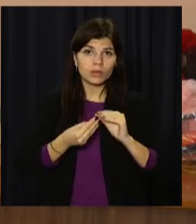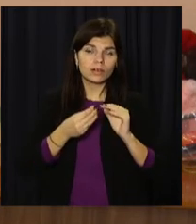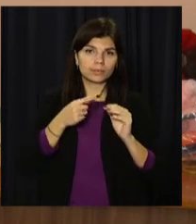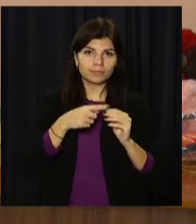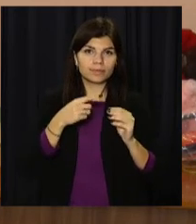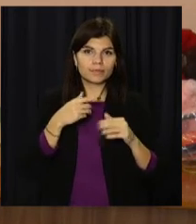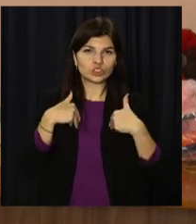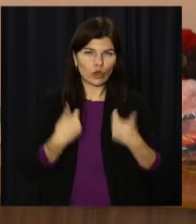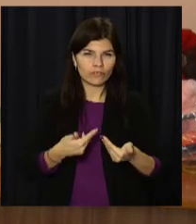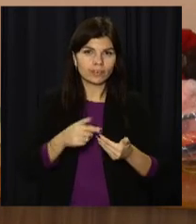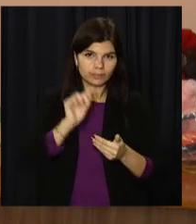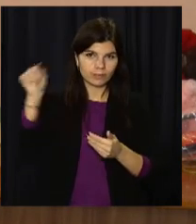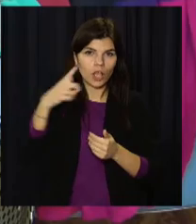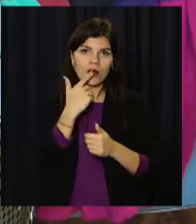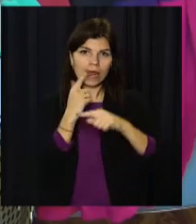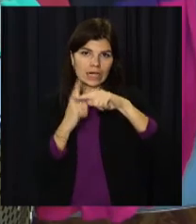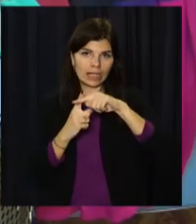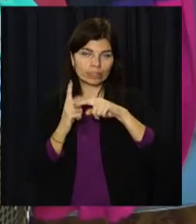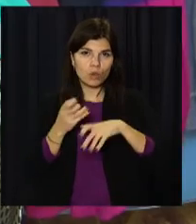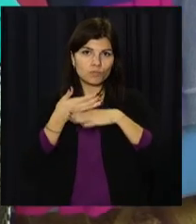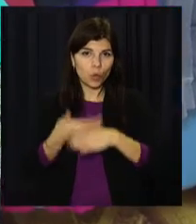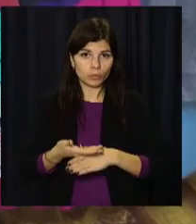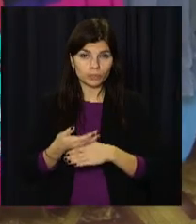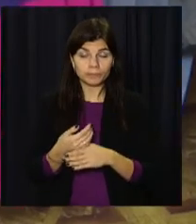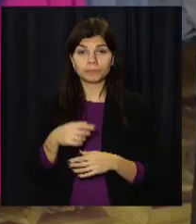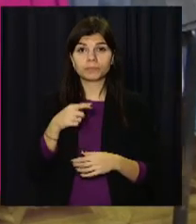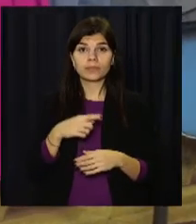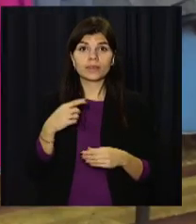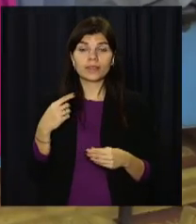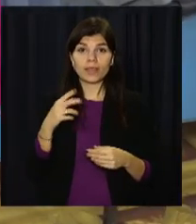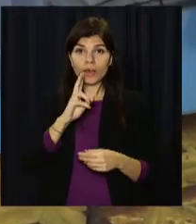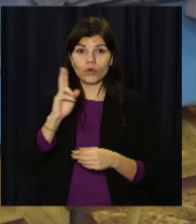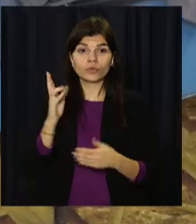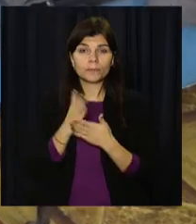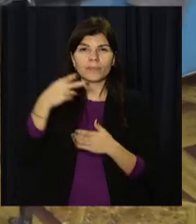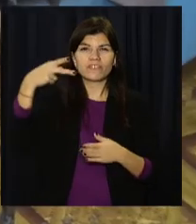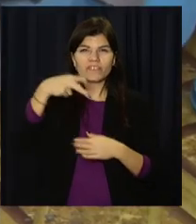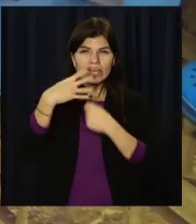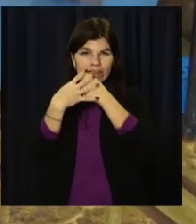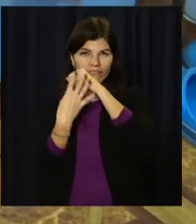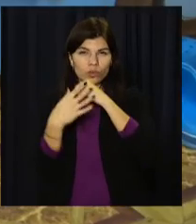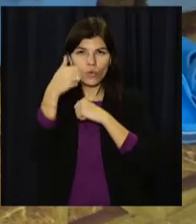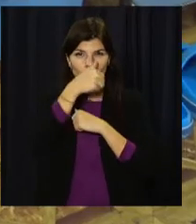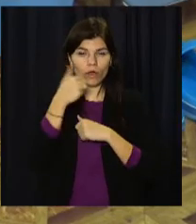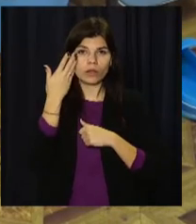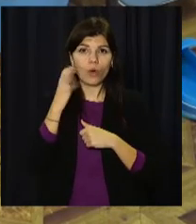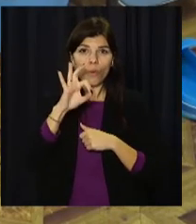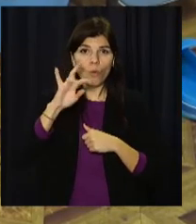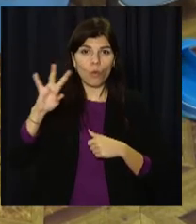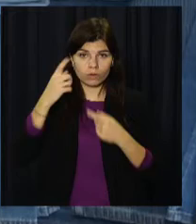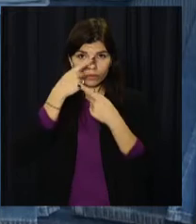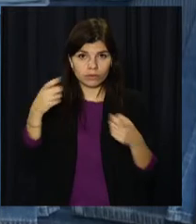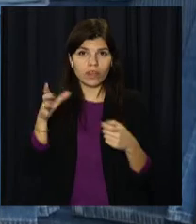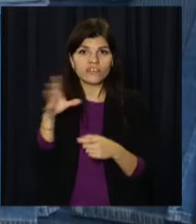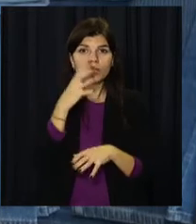в наданні одягу. Та віддавати речі на благодійність – це півсправи. Ще в 2019 році, коли ООН оголосила